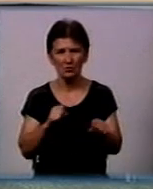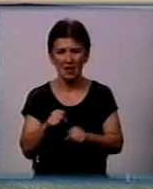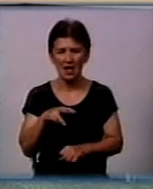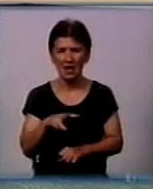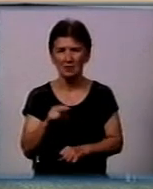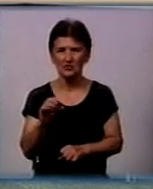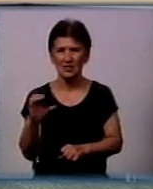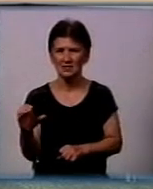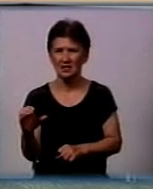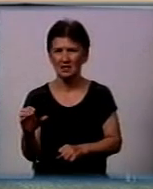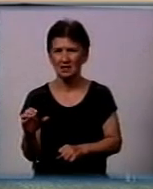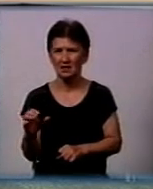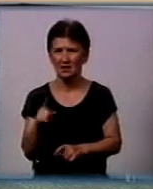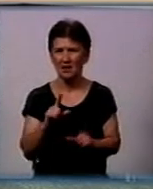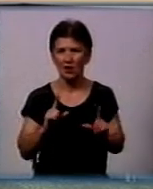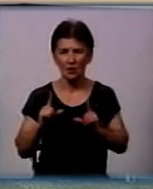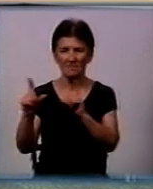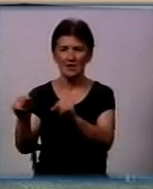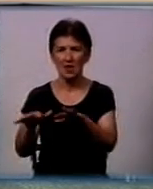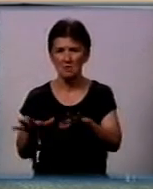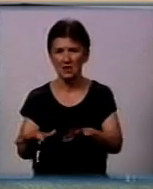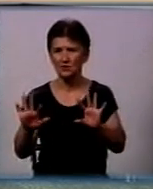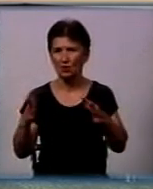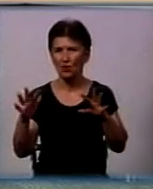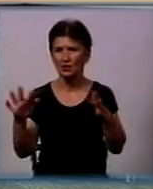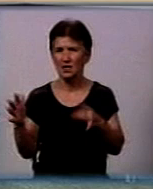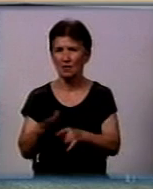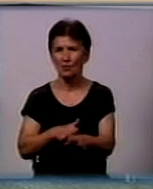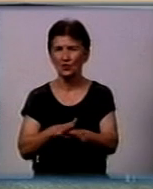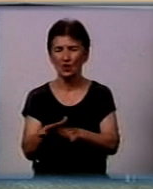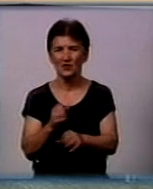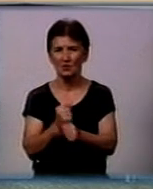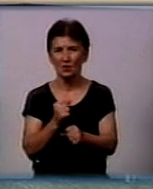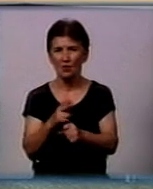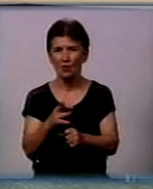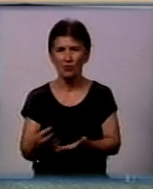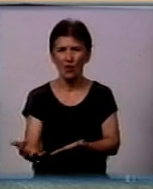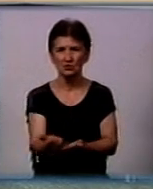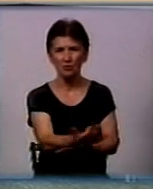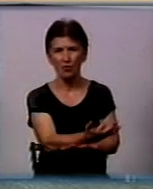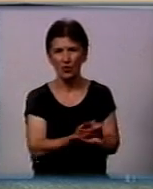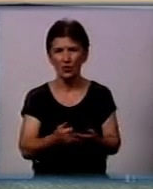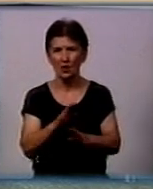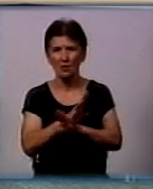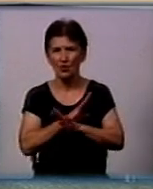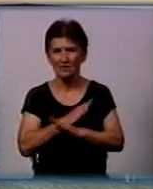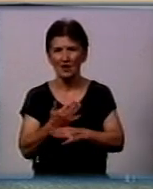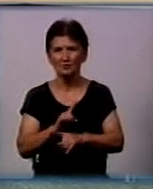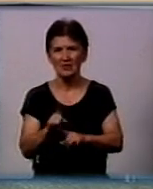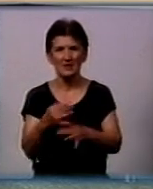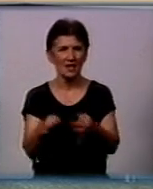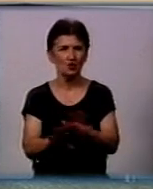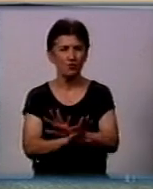у Кіровоградській області виїхав до місця події та проводив роботу по збору мертвої риби. З метою недопущення